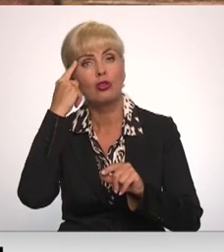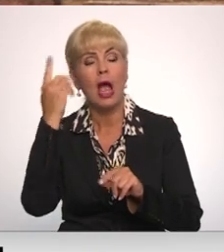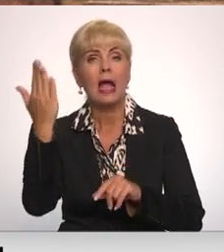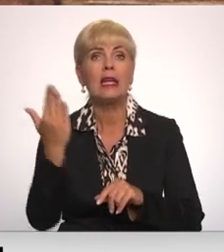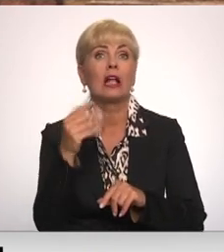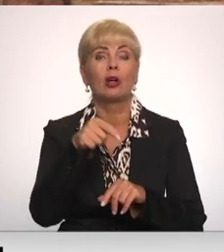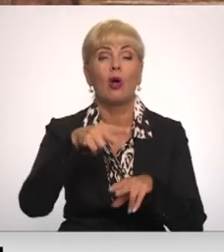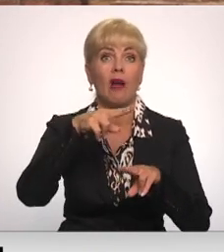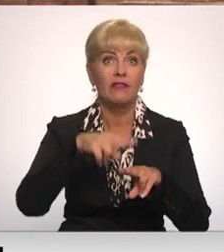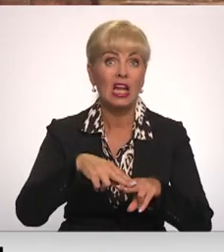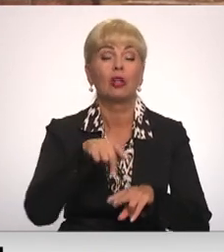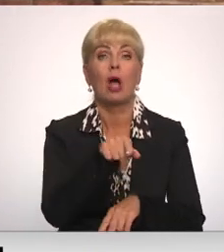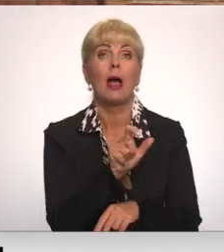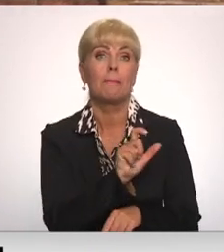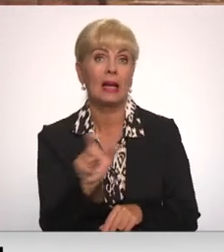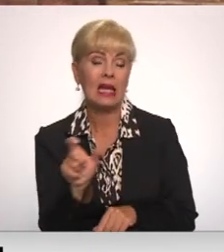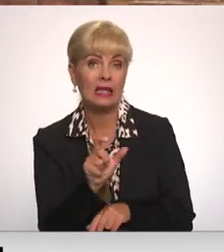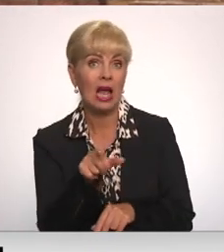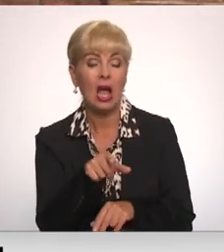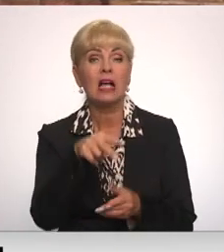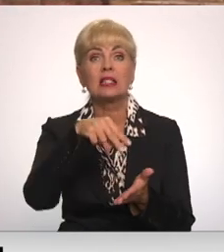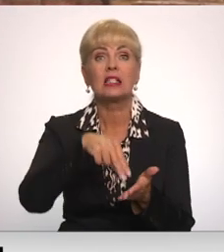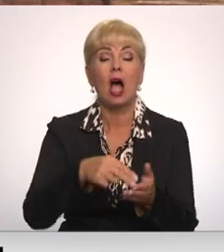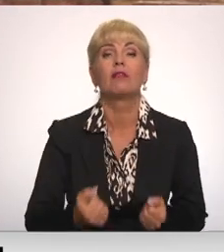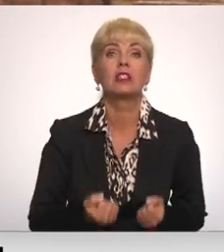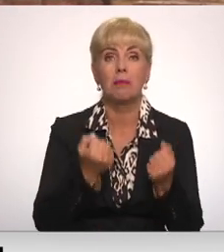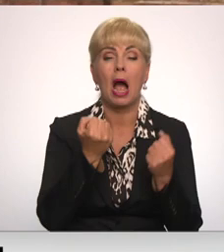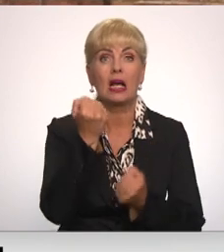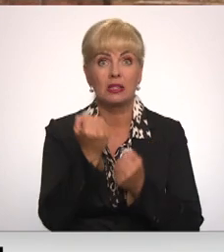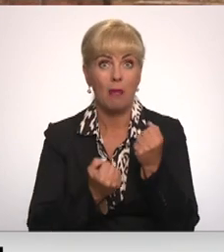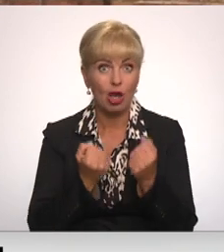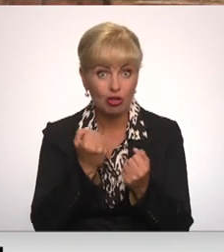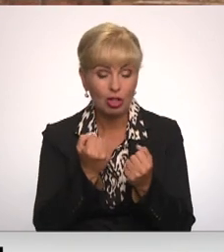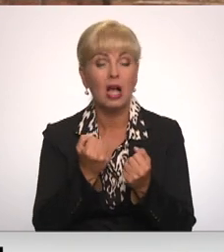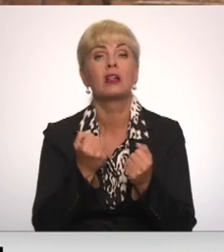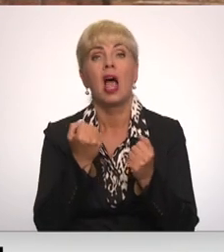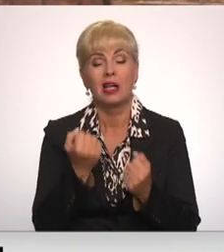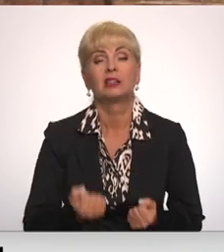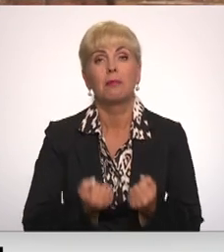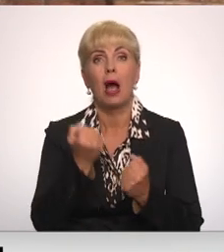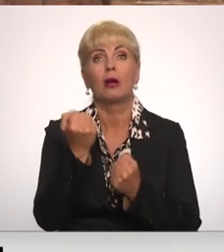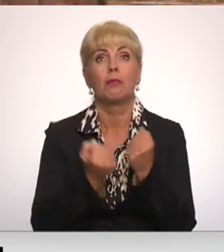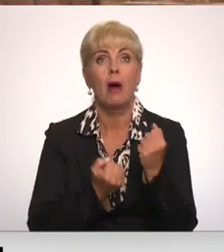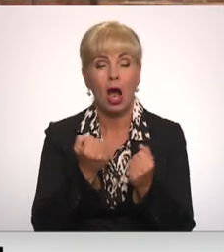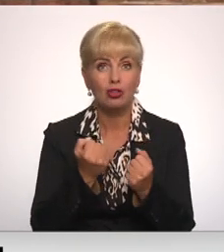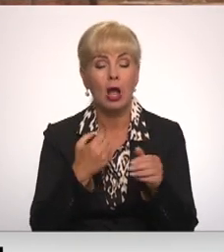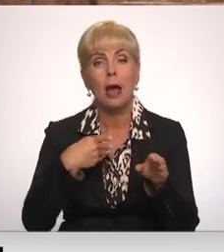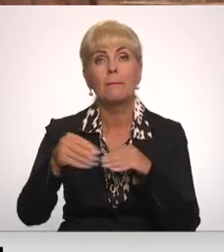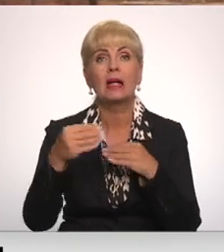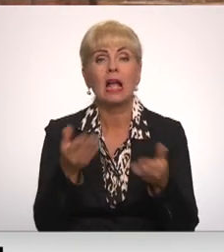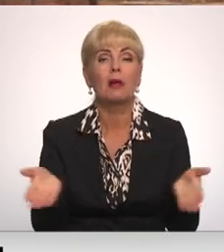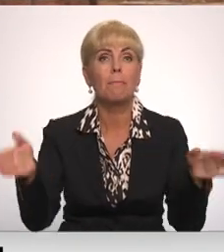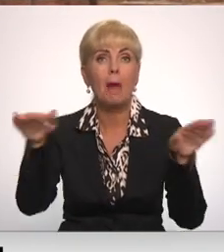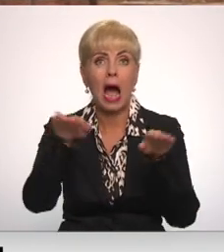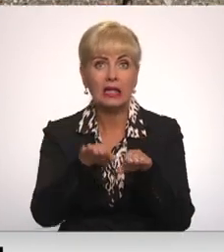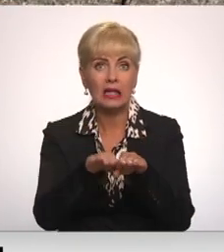tajā vietā, tajā brīdī, kad tur stāvēja smagās mašīnas. Šajās smagajās mašīnās ar brezentu pārklātās